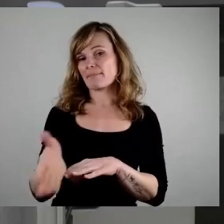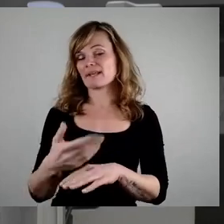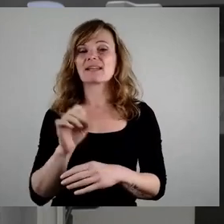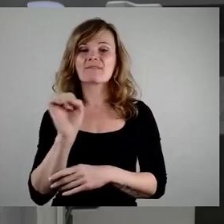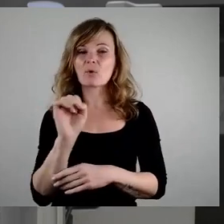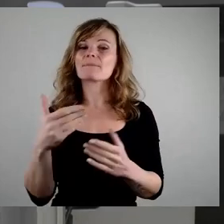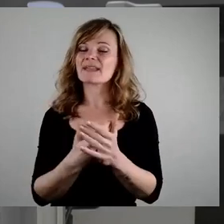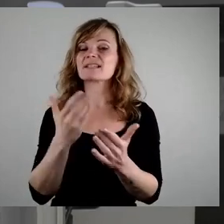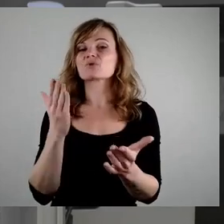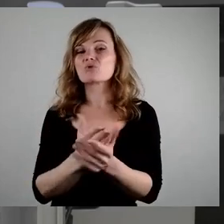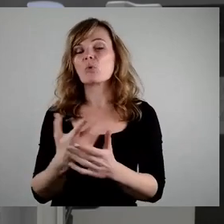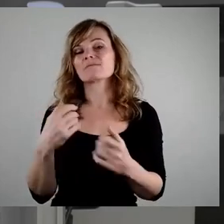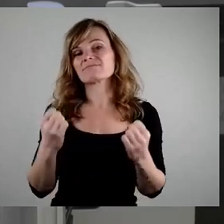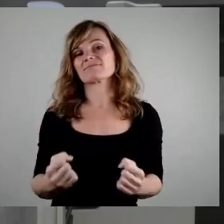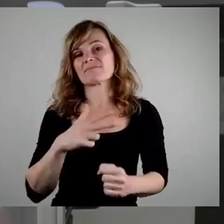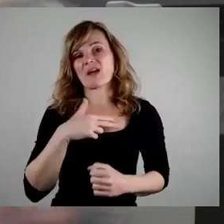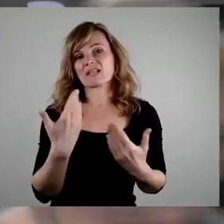bereits Tatsache ist.